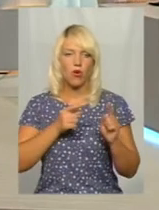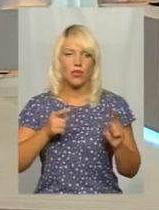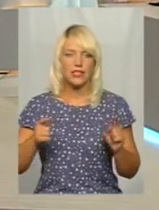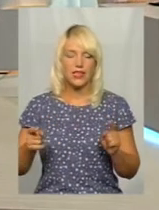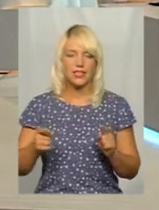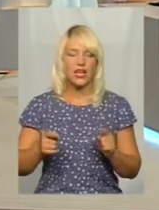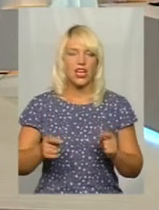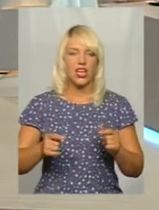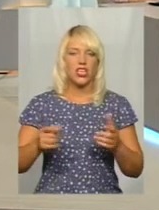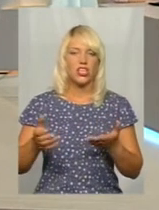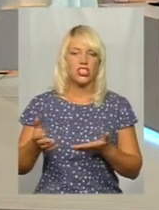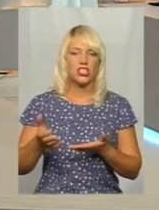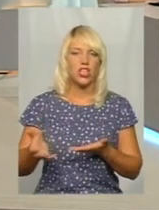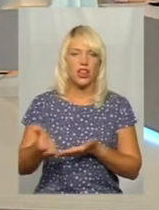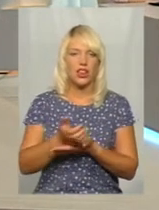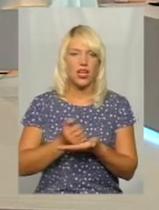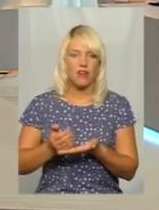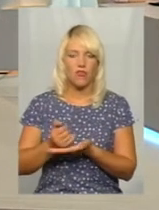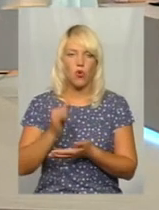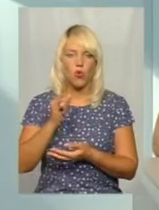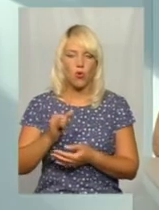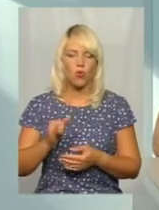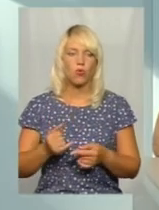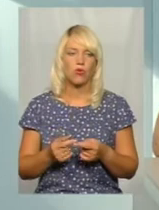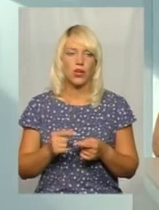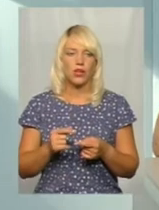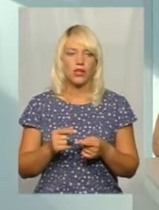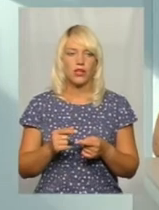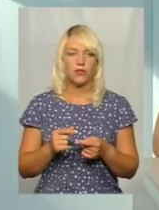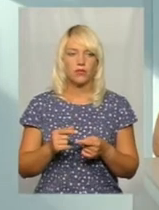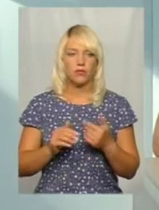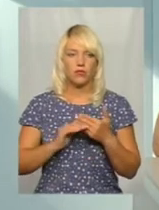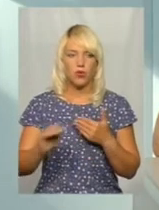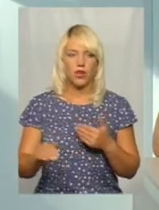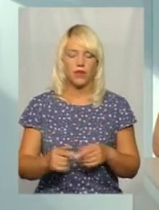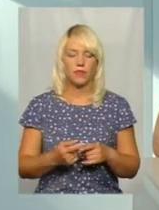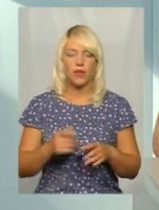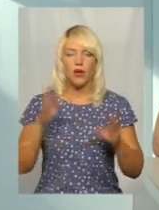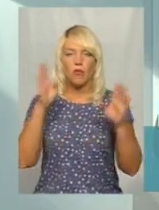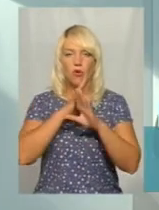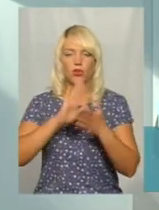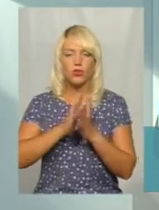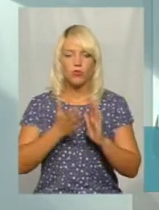Справа в тому, що погодні умови цього року заставили почати